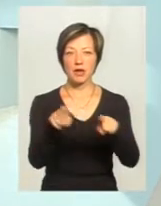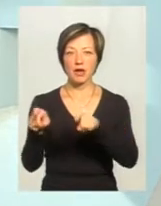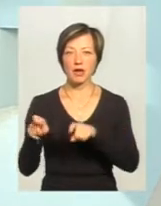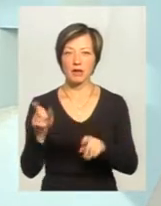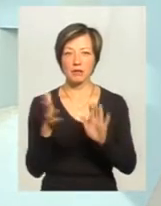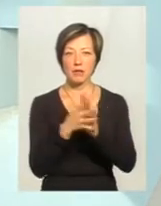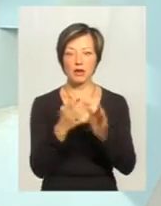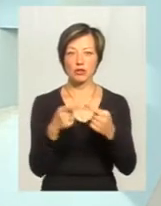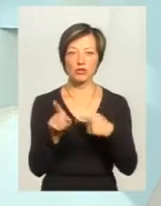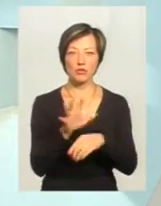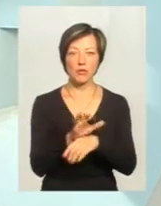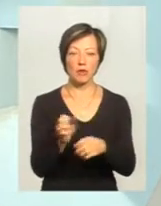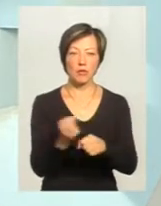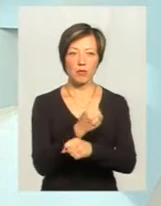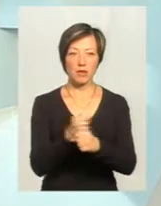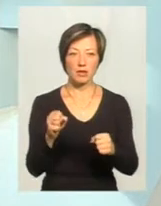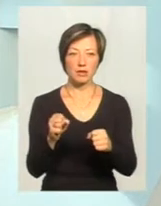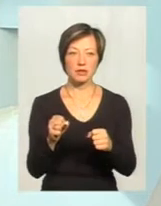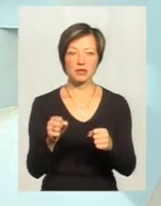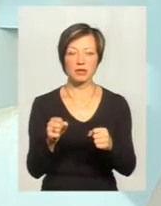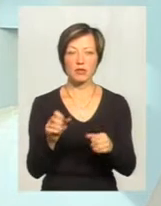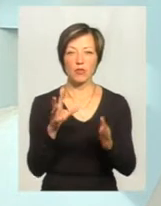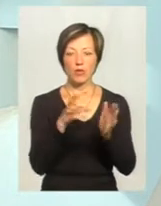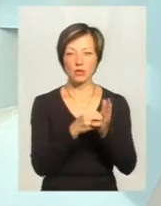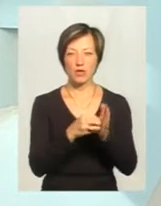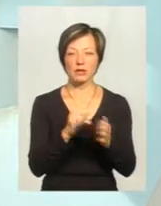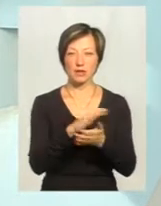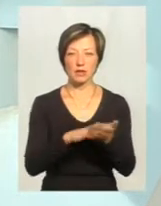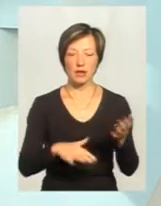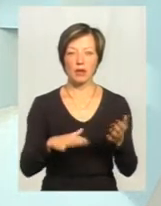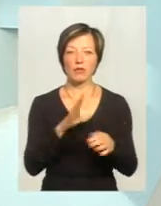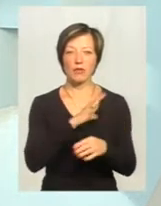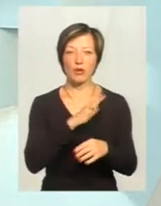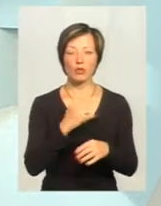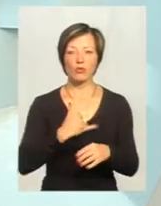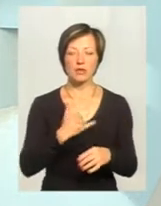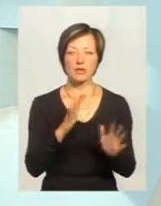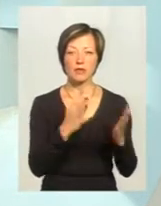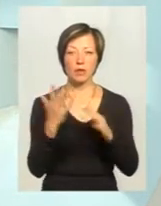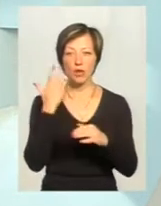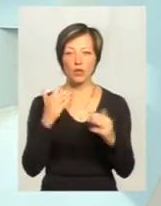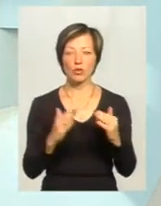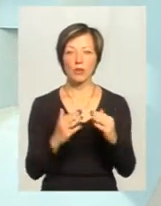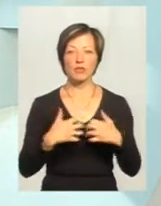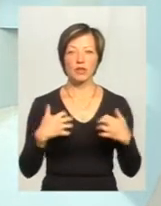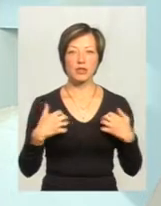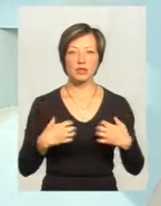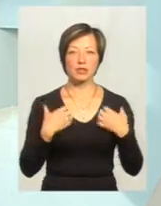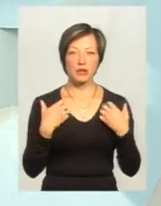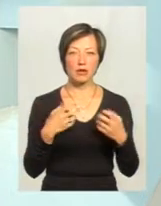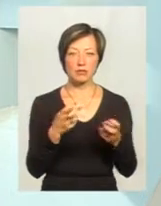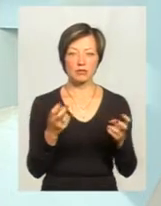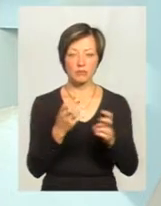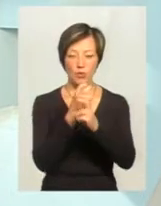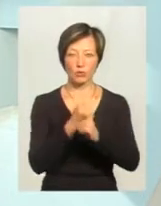неї, напали інші собаки, вже побилися, покусалися і так далі. І дуже бувають в нас випадки, коли домашня тварина в страшенно худому